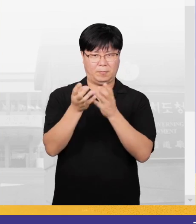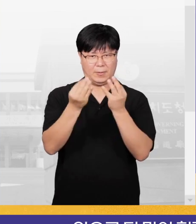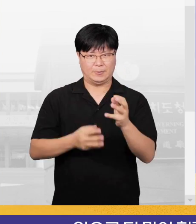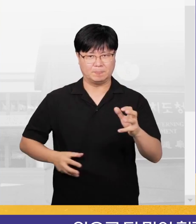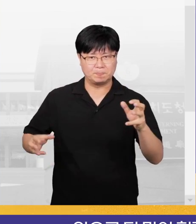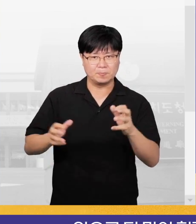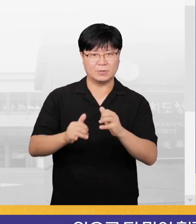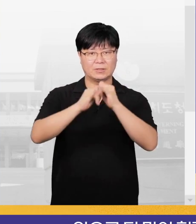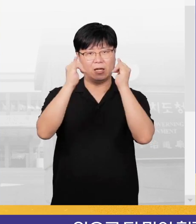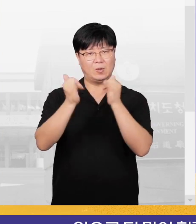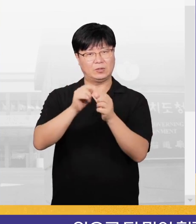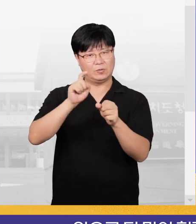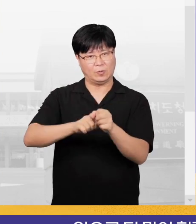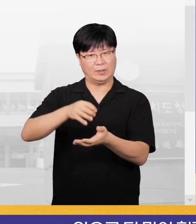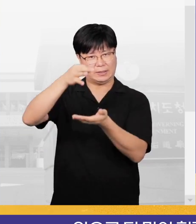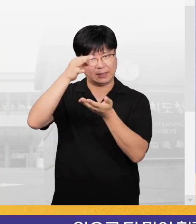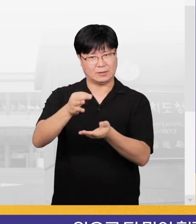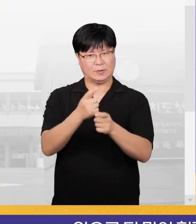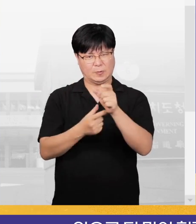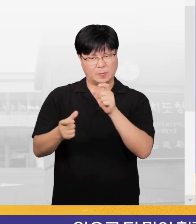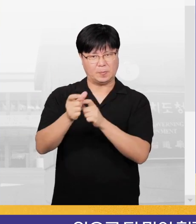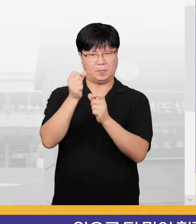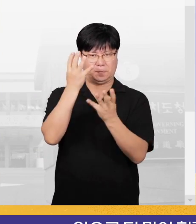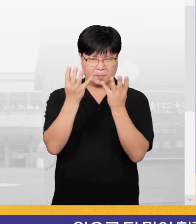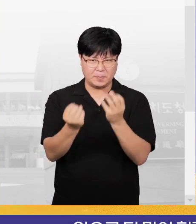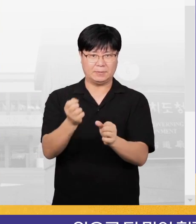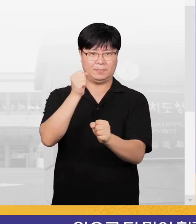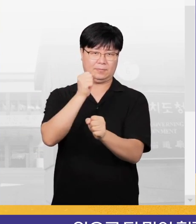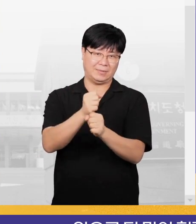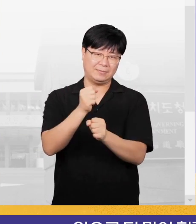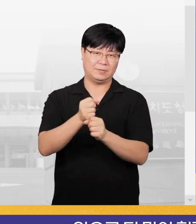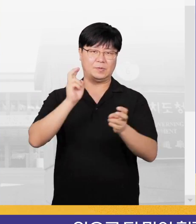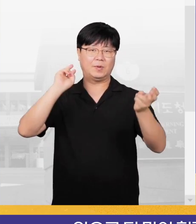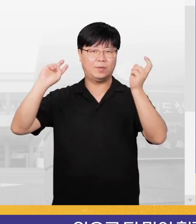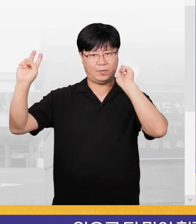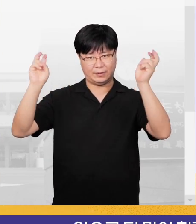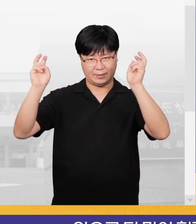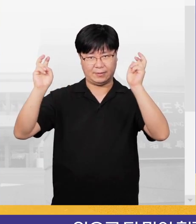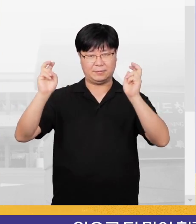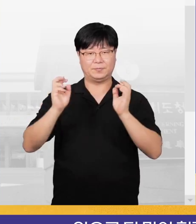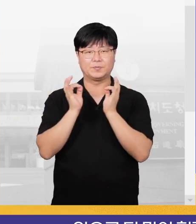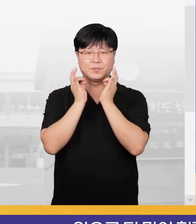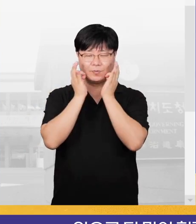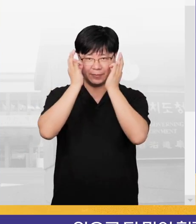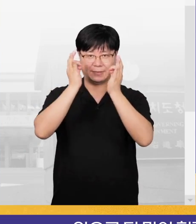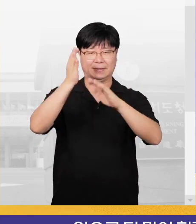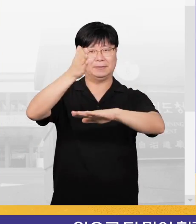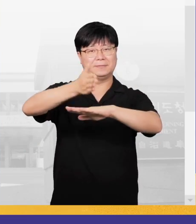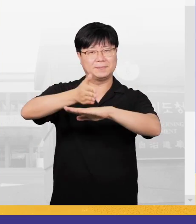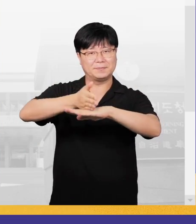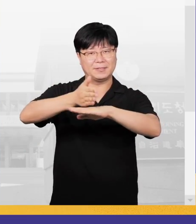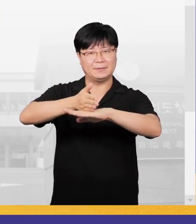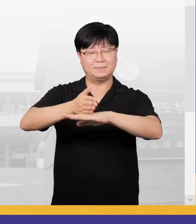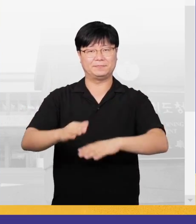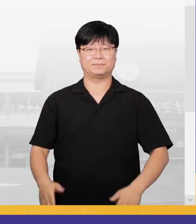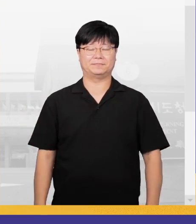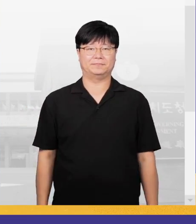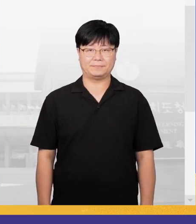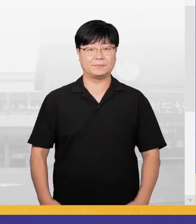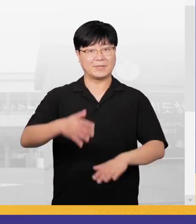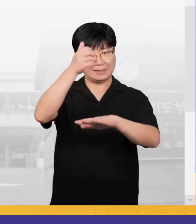앞으로 더 많이 협력하고 사회적 가치를 더 많이 만드는 그런 사회적 기업이 되겠습니다. 감사합니다.